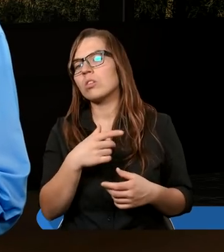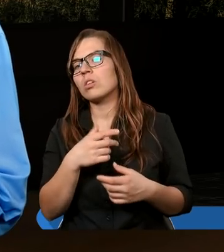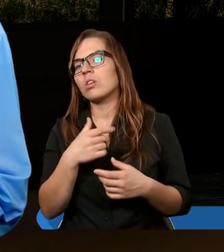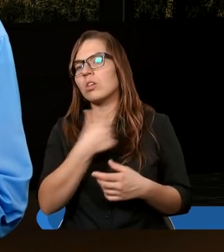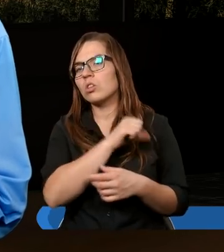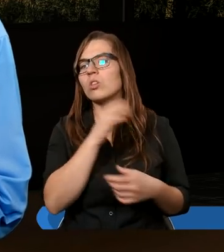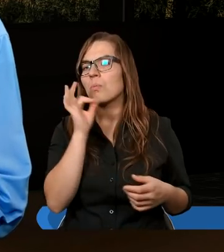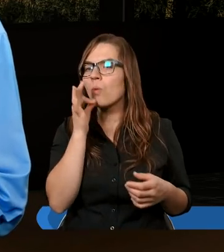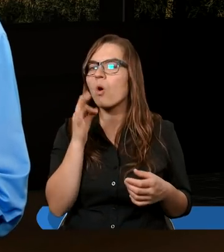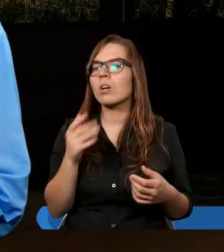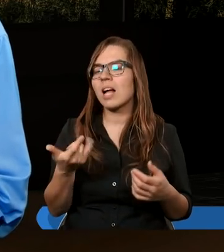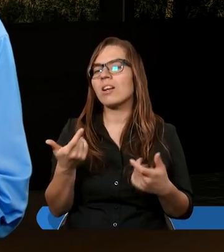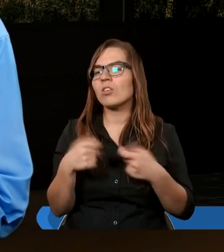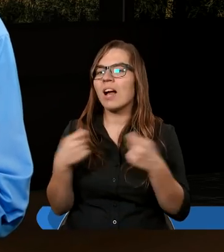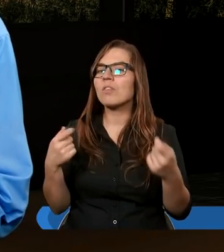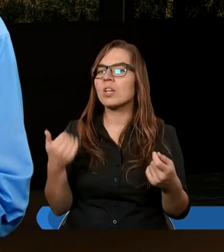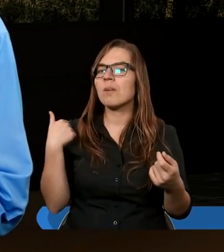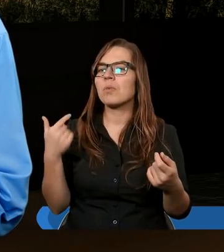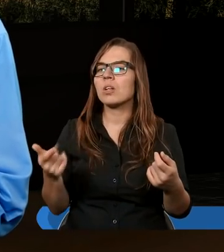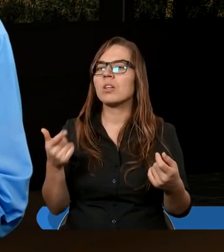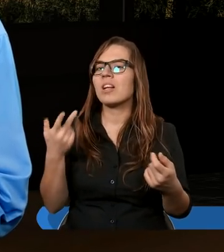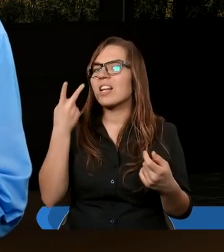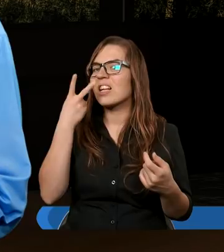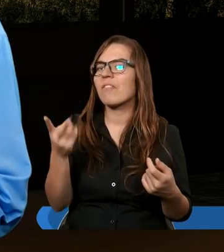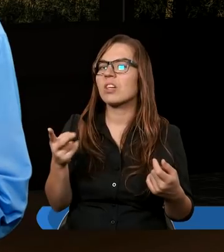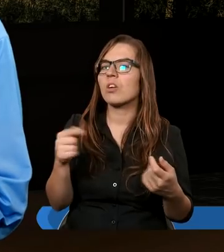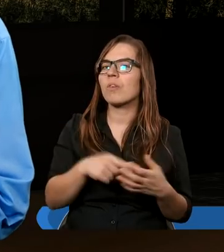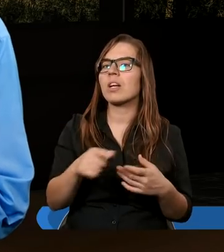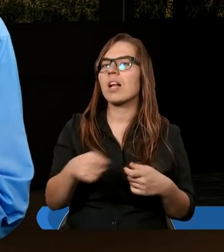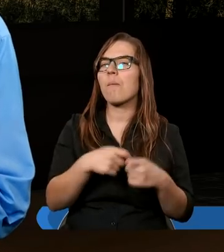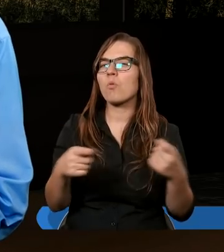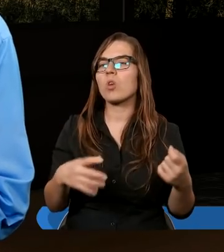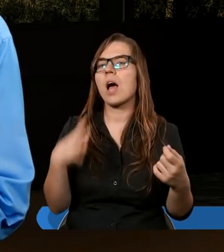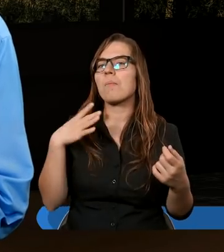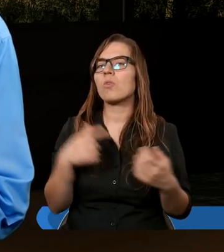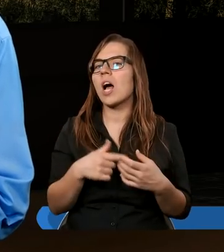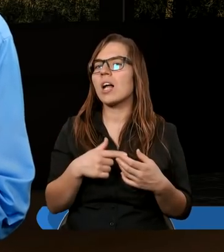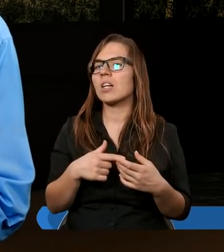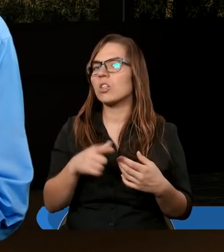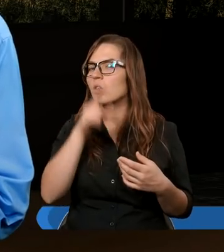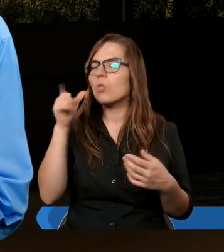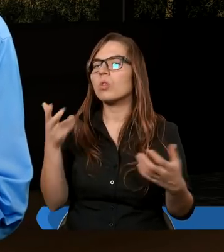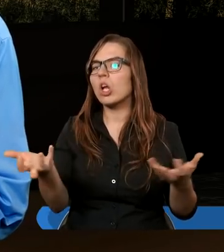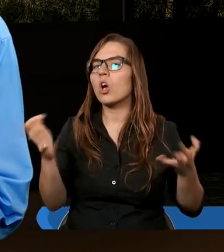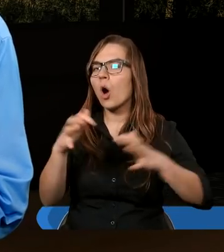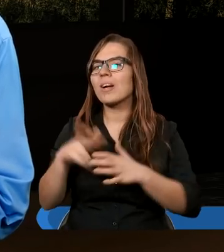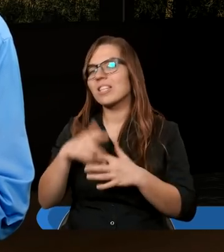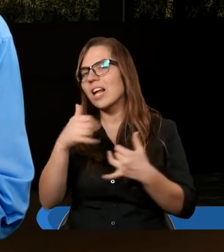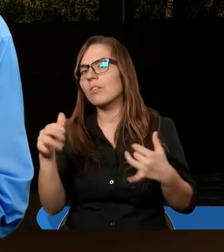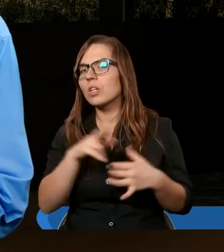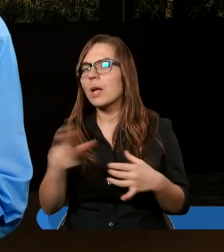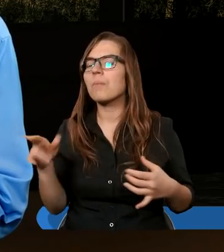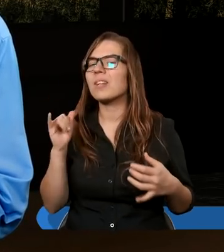bardzo młoda, dopiero co zawiązana. Z jednej strony widzimy, że ta wspólnota była pociągająca dla ludzi, oni się gromadzili wokół tego.